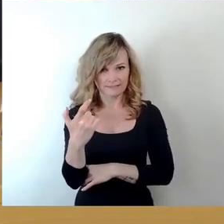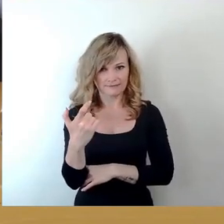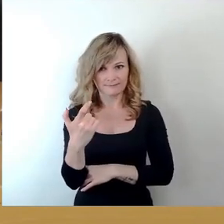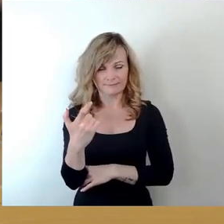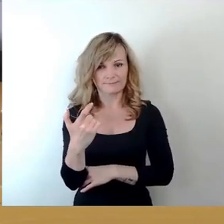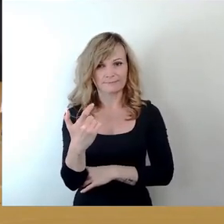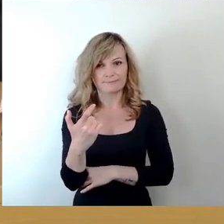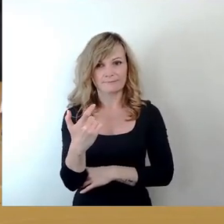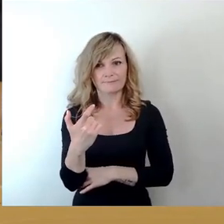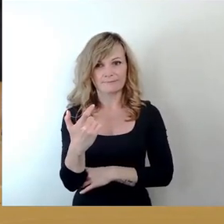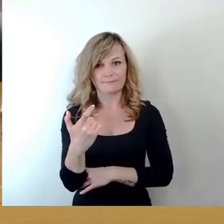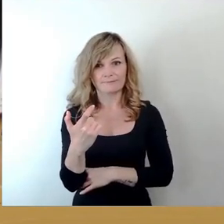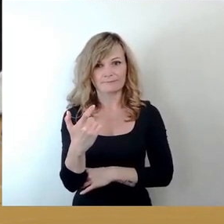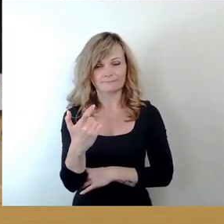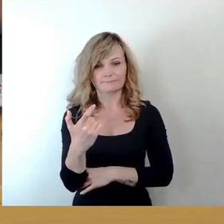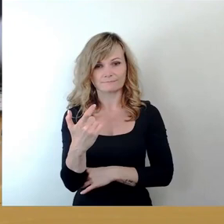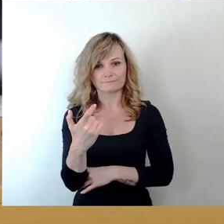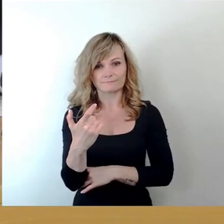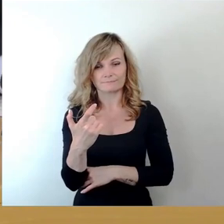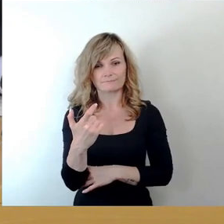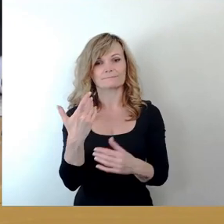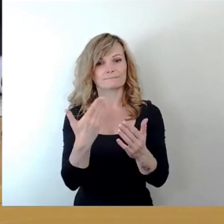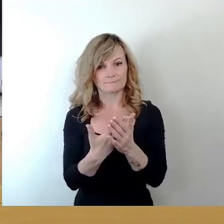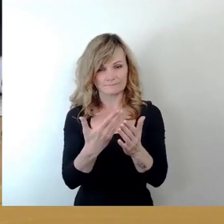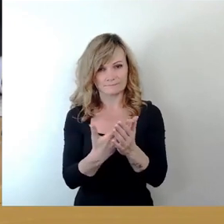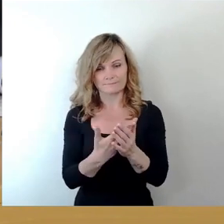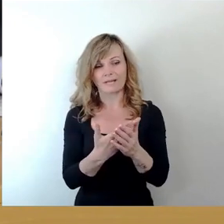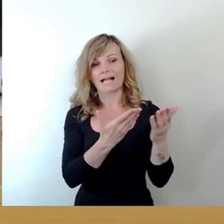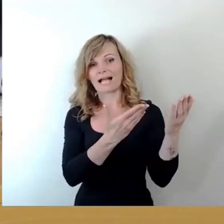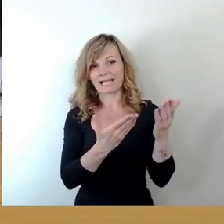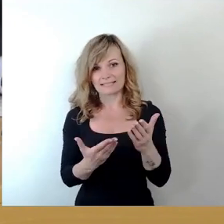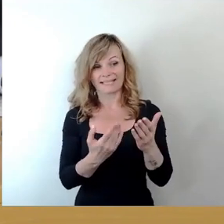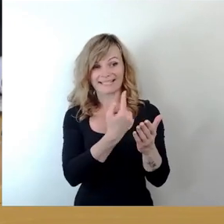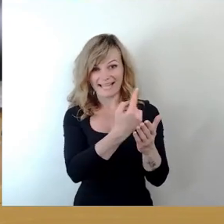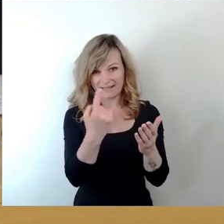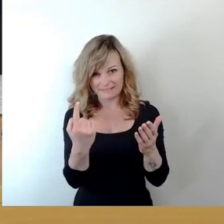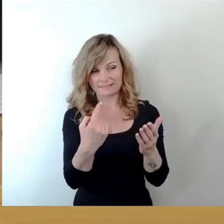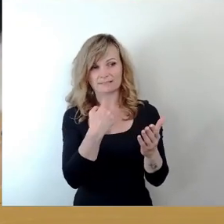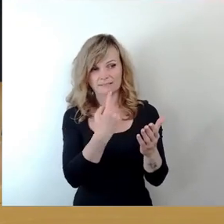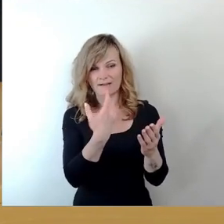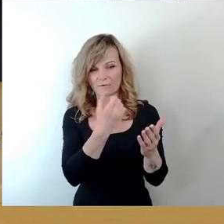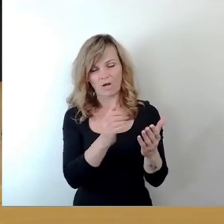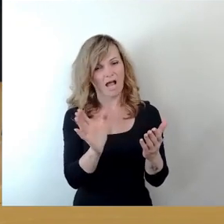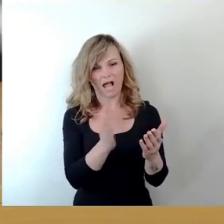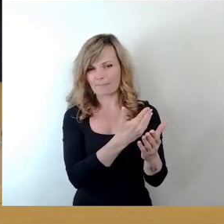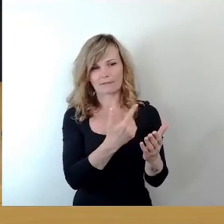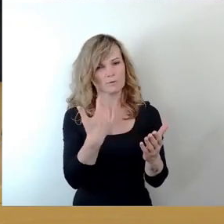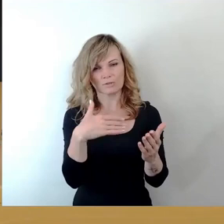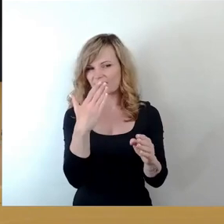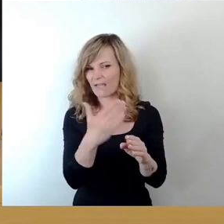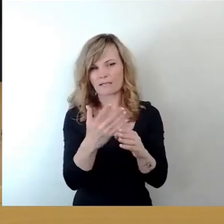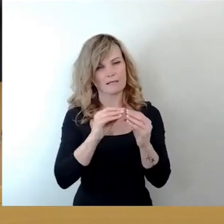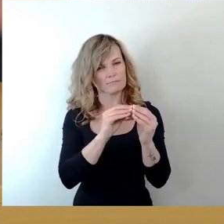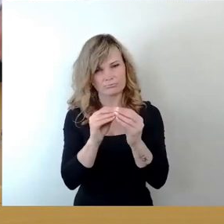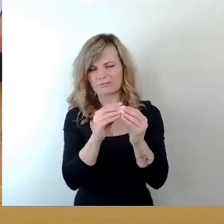Nämlich nehme ich auf Wunsch der Einreicher von der Tagesordnung bzw. weil noch Klärungsbedarf besteht und